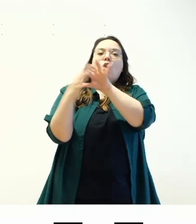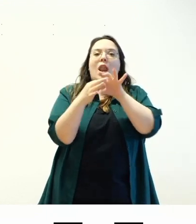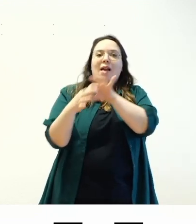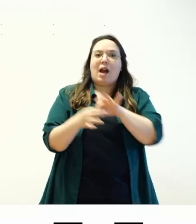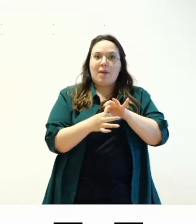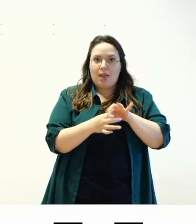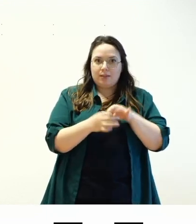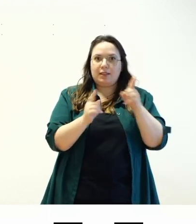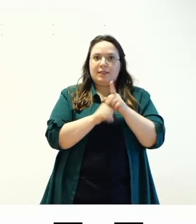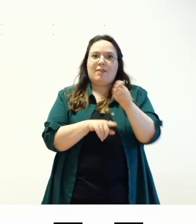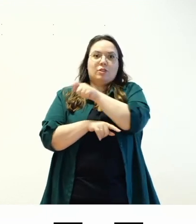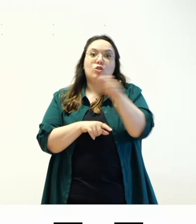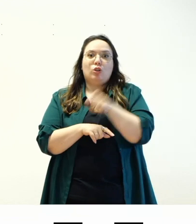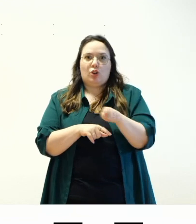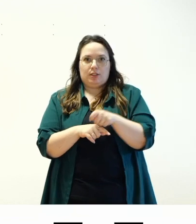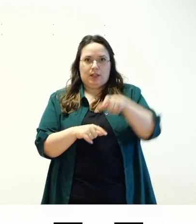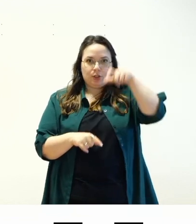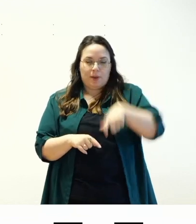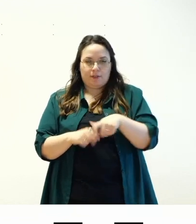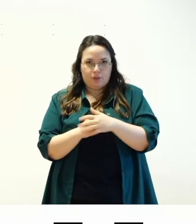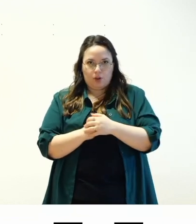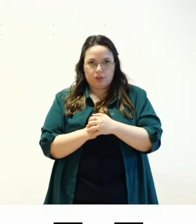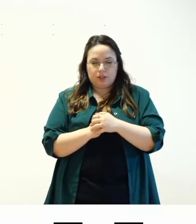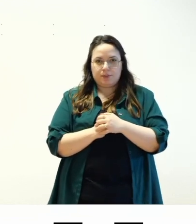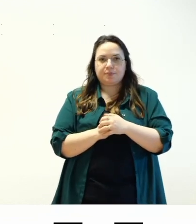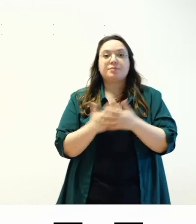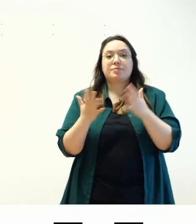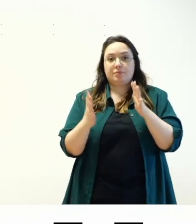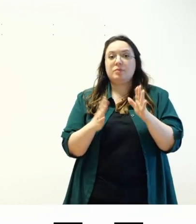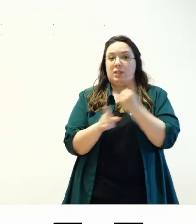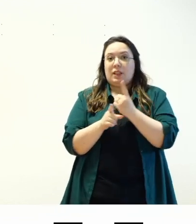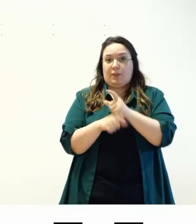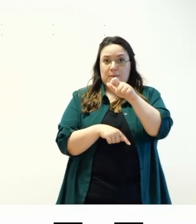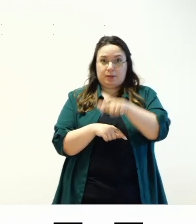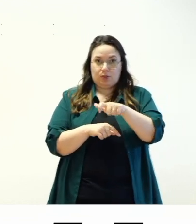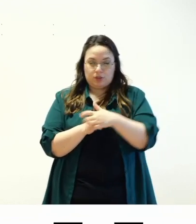non quelli che sono presenti all'interno dei menu ma devono essere sottolineati